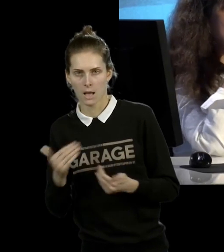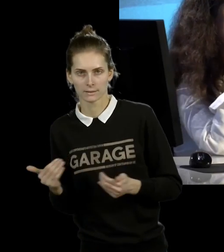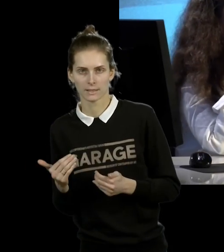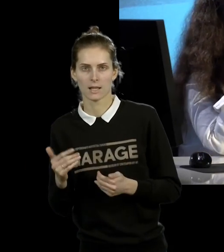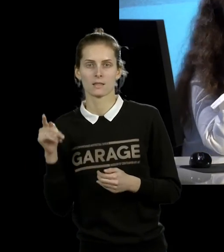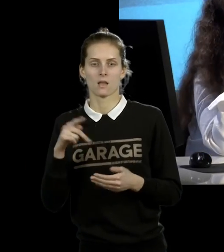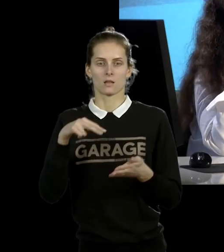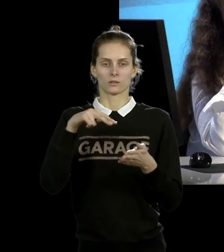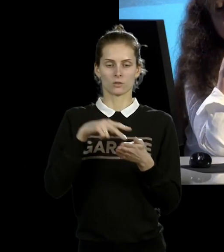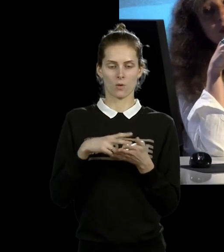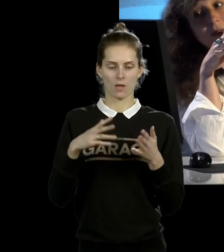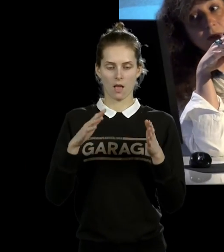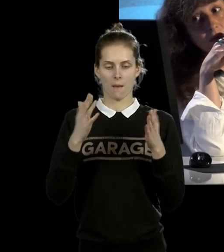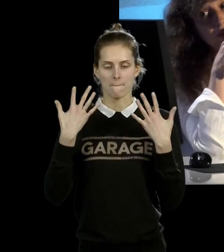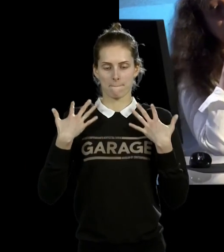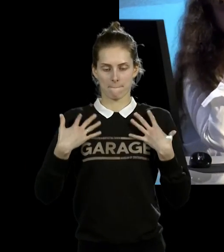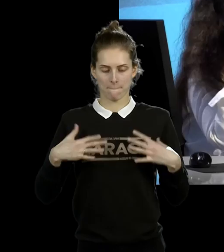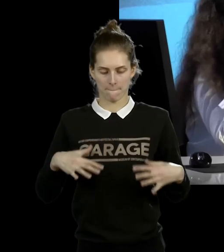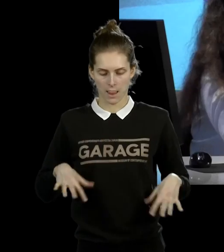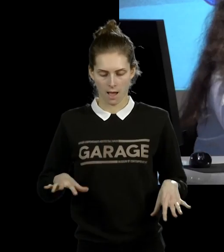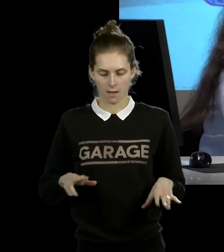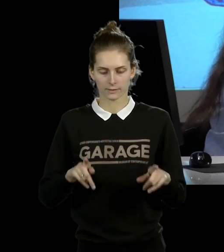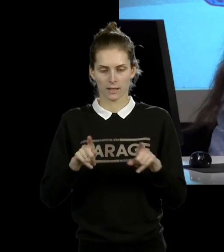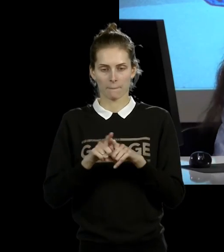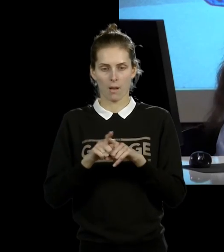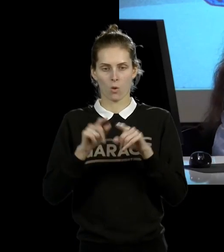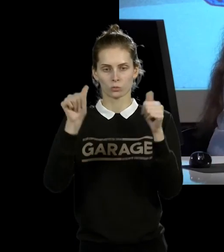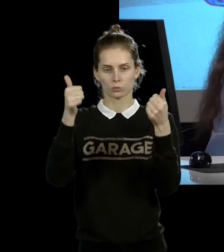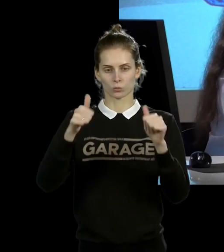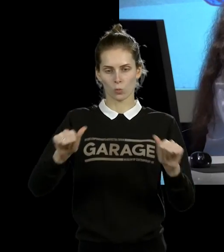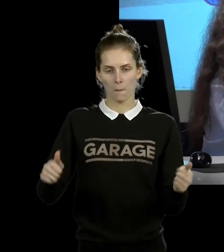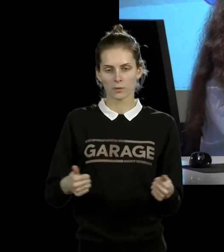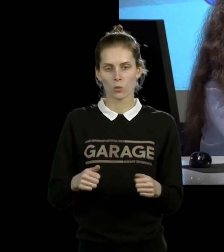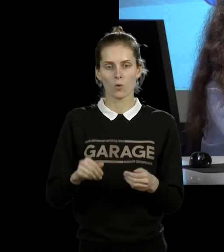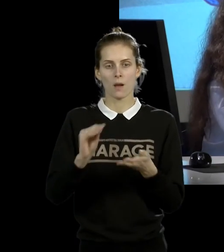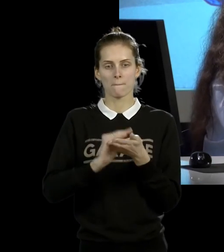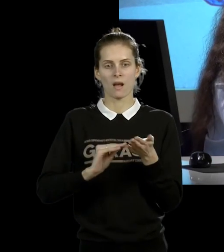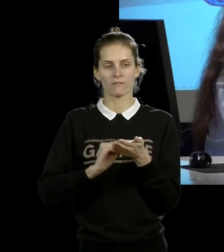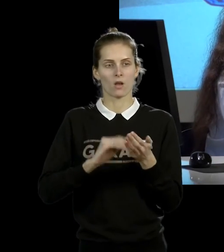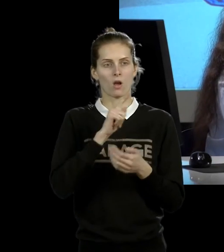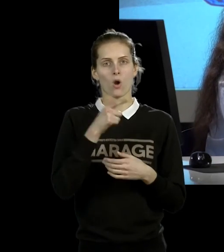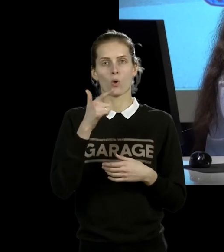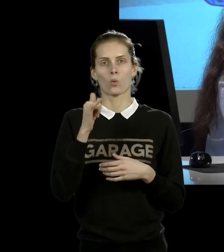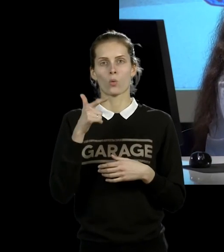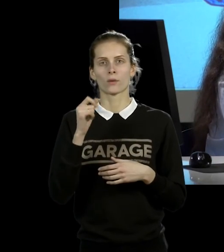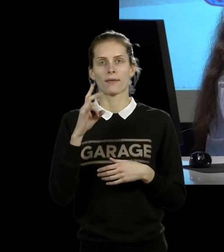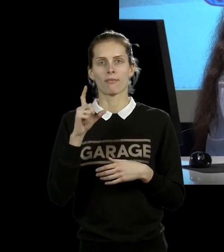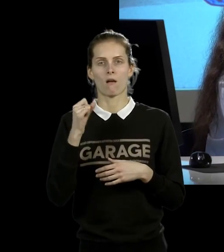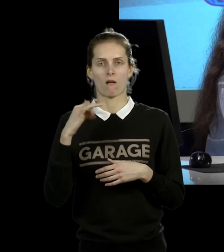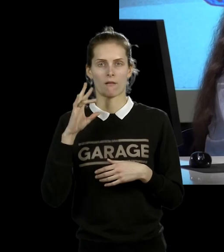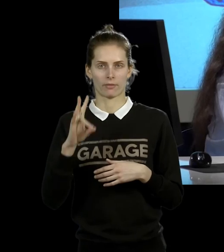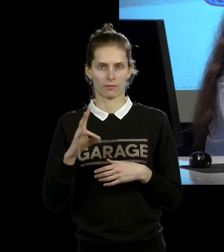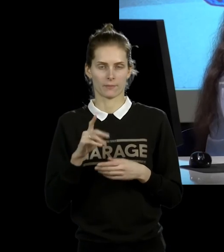живой скульптуры, повторяющей архитектуру Лугенхайма. В чем здесь вызов? том, что каждый перформанс